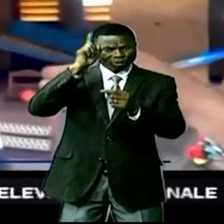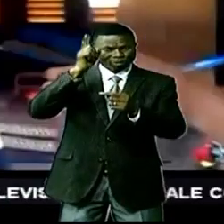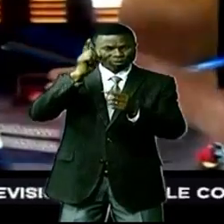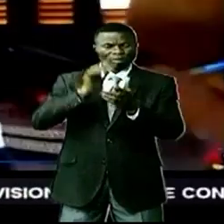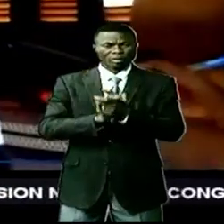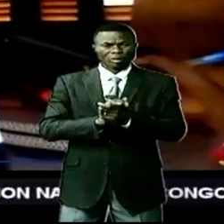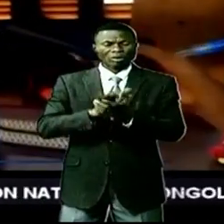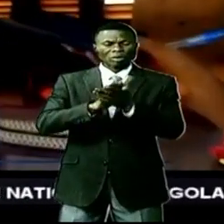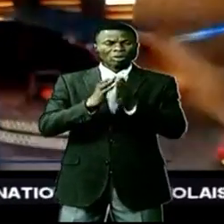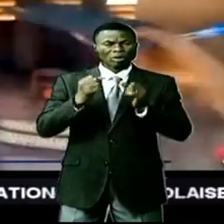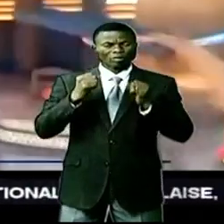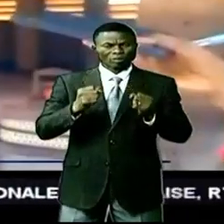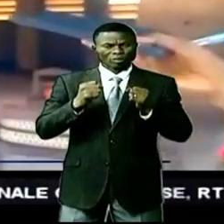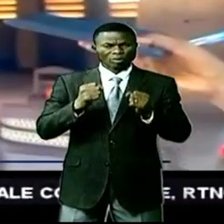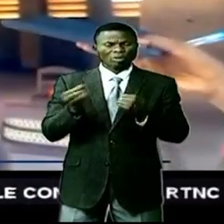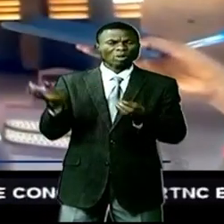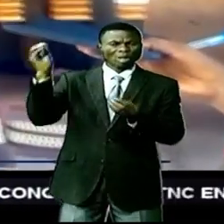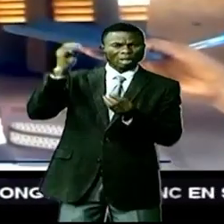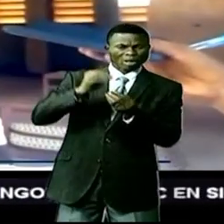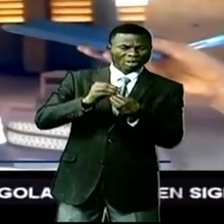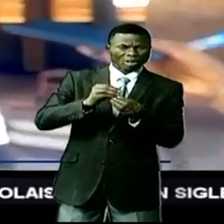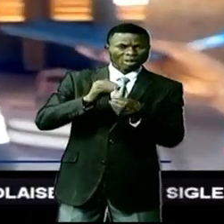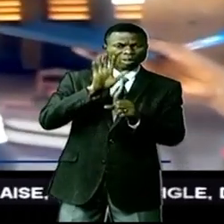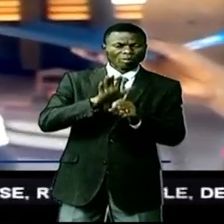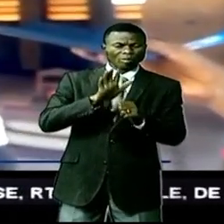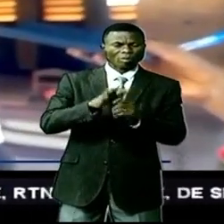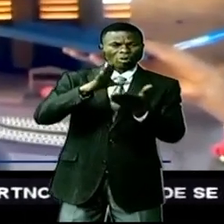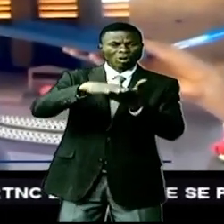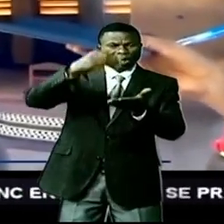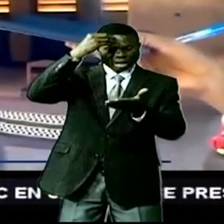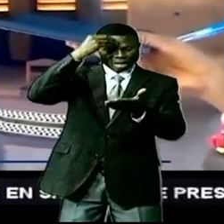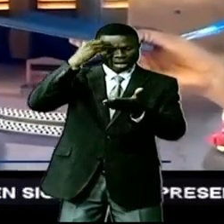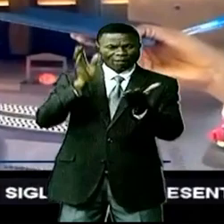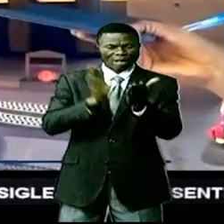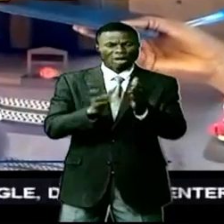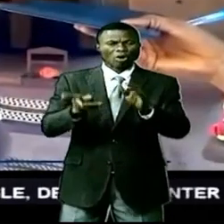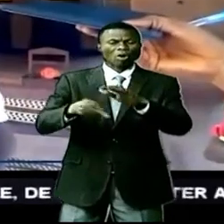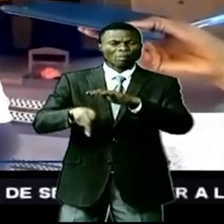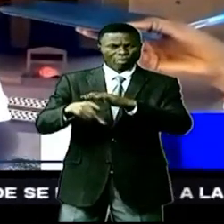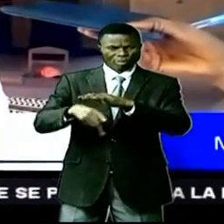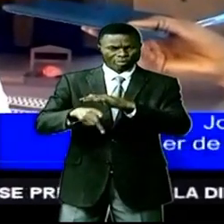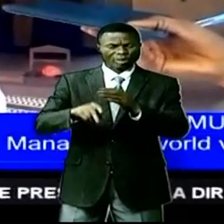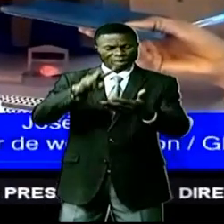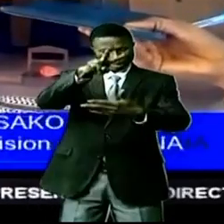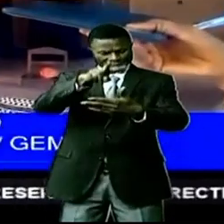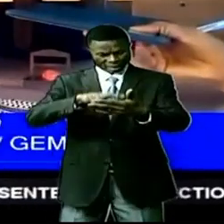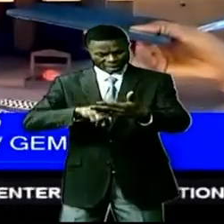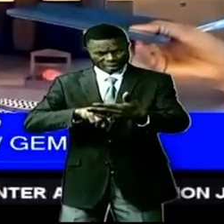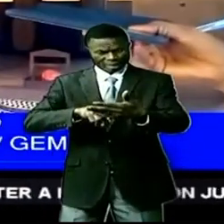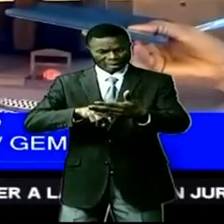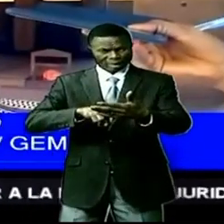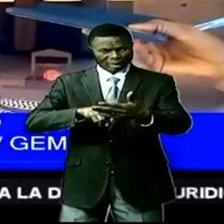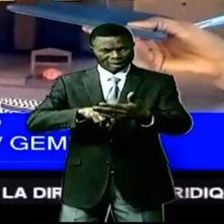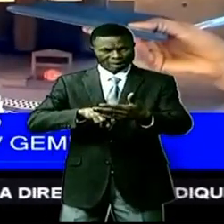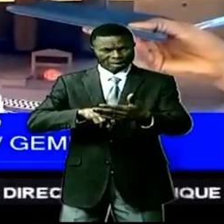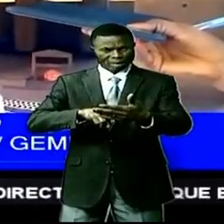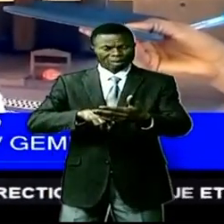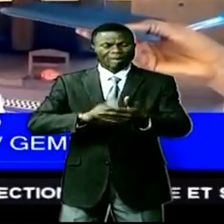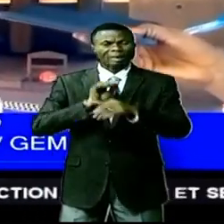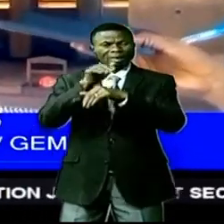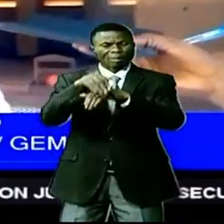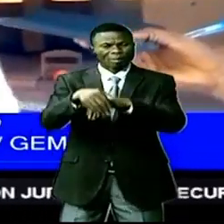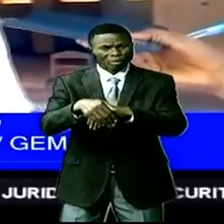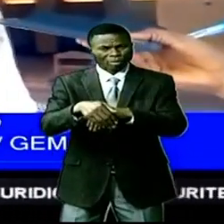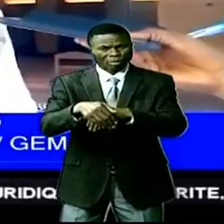visant à l'augmentation du nombre des enfants du primaire qui savent lire, ce qui contribue